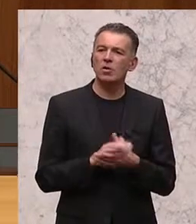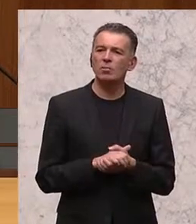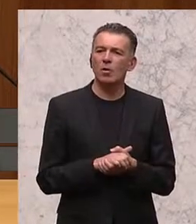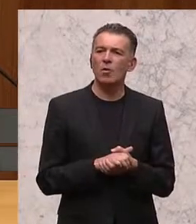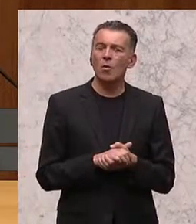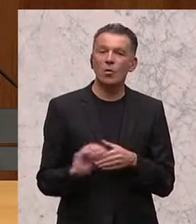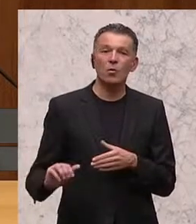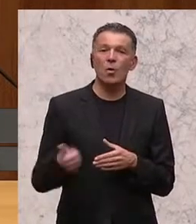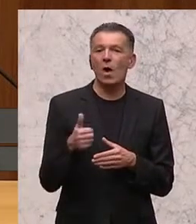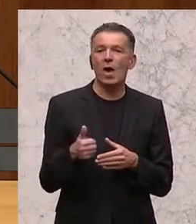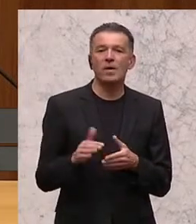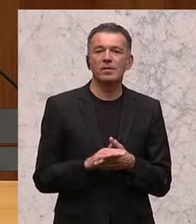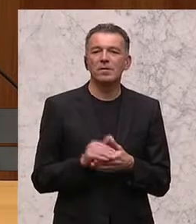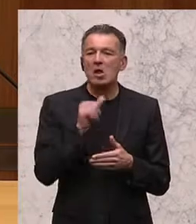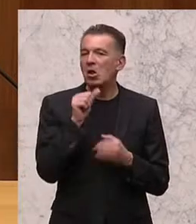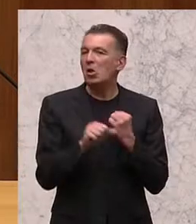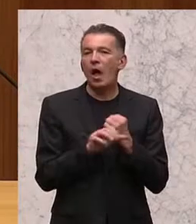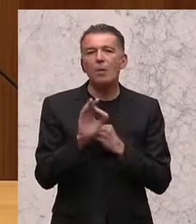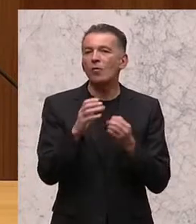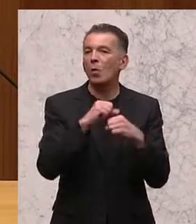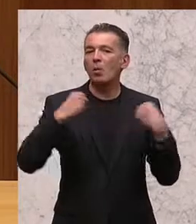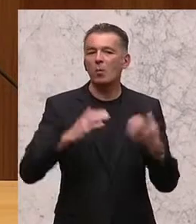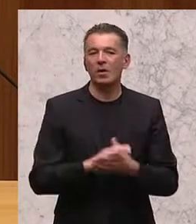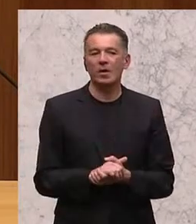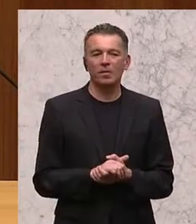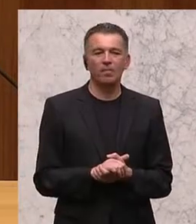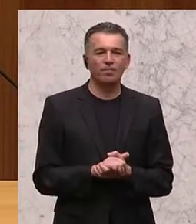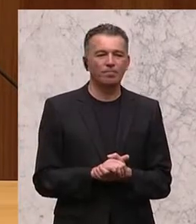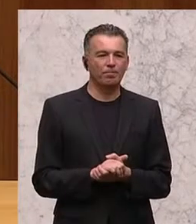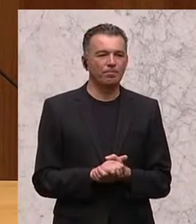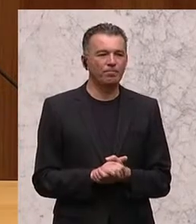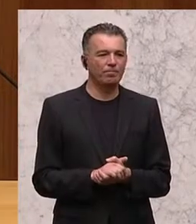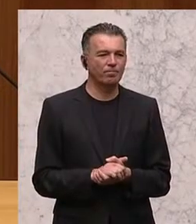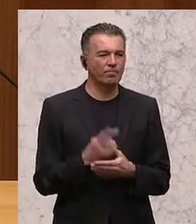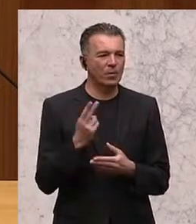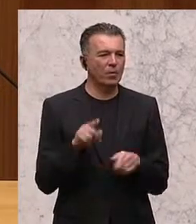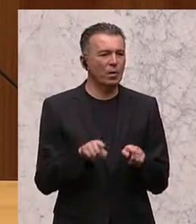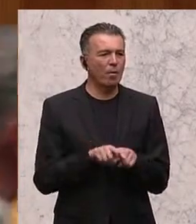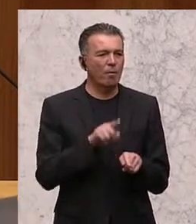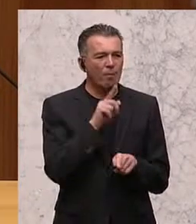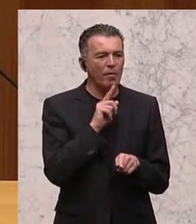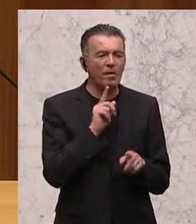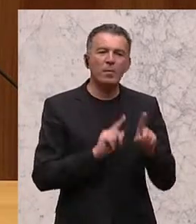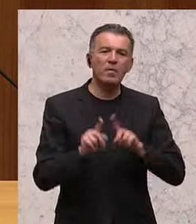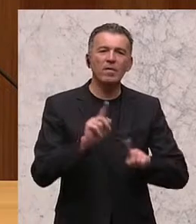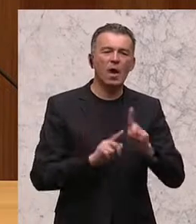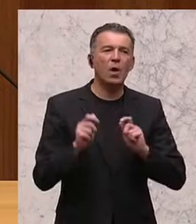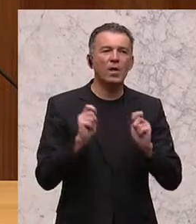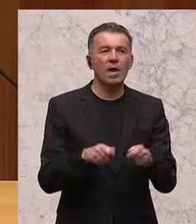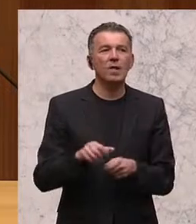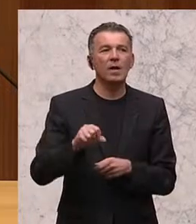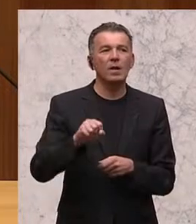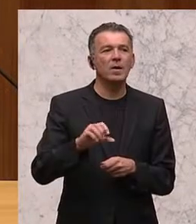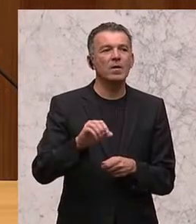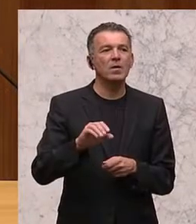Anspruch der Arbeit für diese Republik zu stellen. Und natürlich, ich will ein bisschen auch eingehen auf den Nüstransantrag Sobotka,